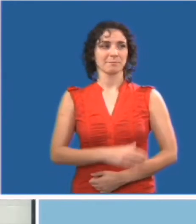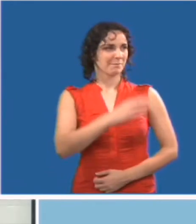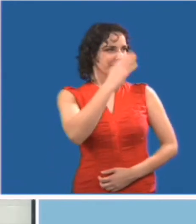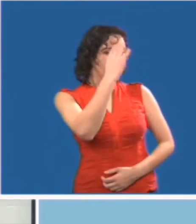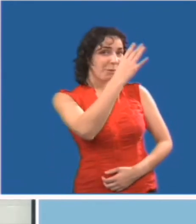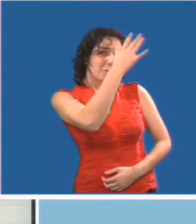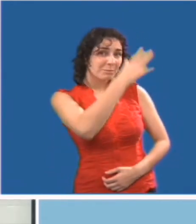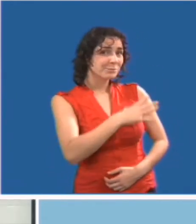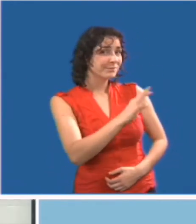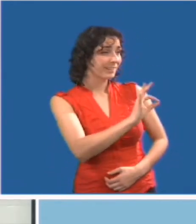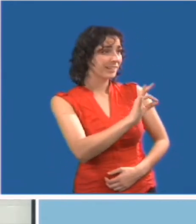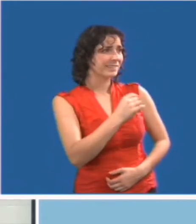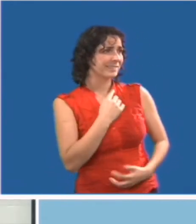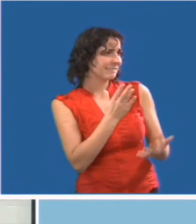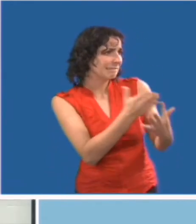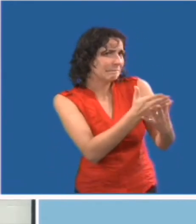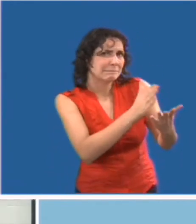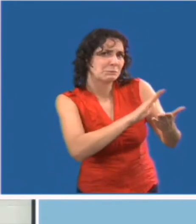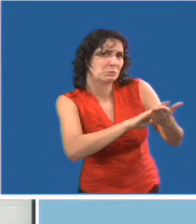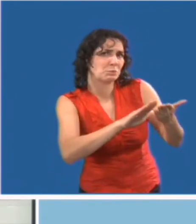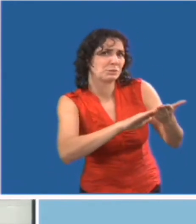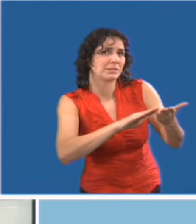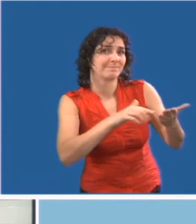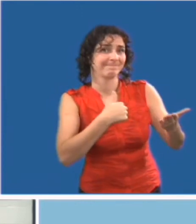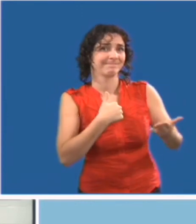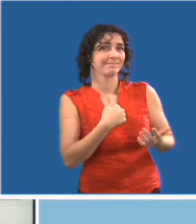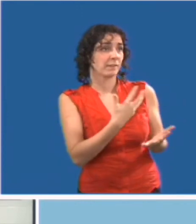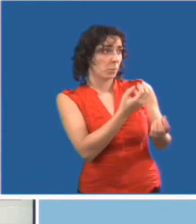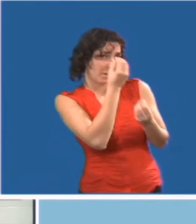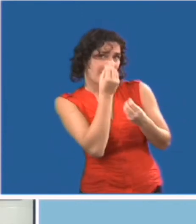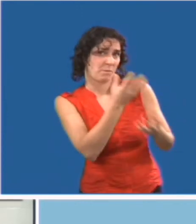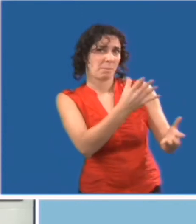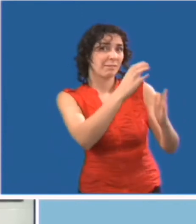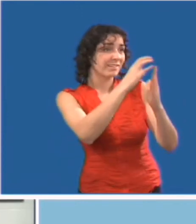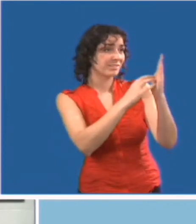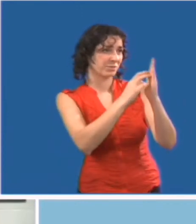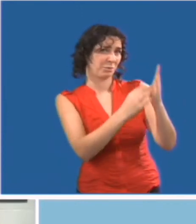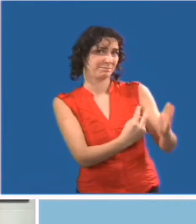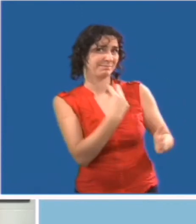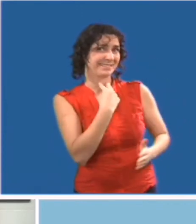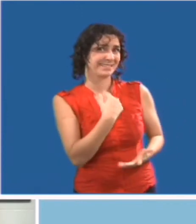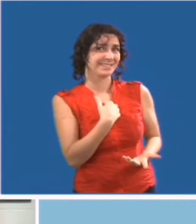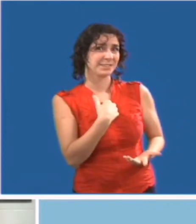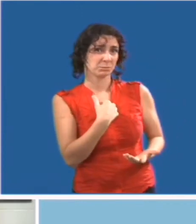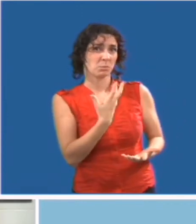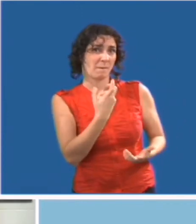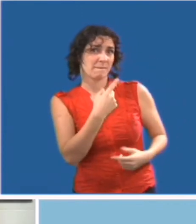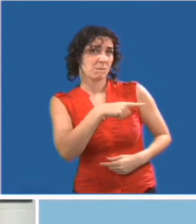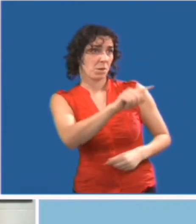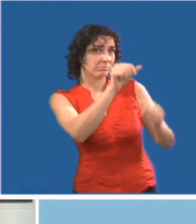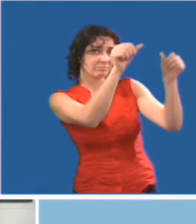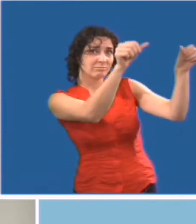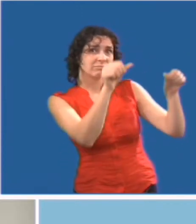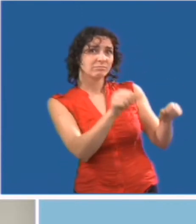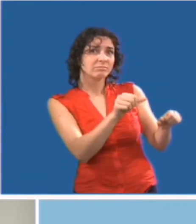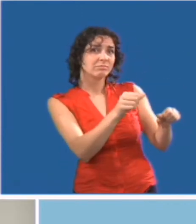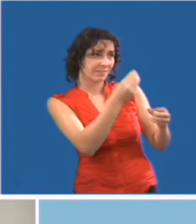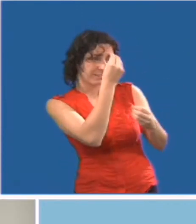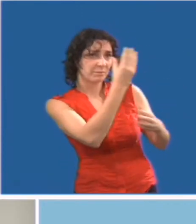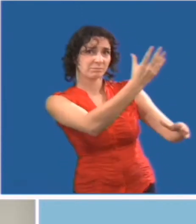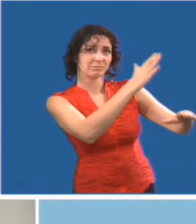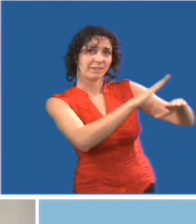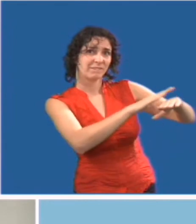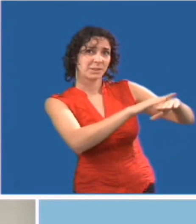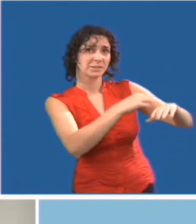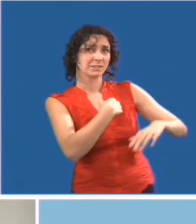Allo Monsieur Farrell, je suis désolé de vous interrompre. Je voulais que vous sachiez que l'ascenseur est en panne. Je vais